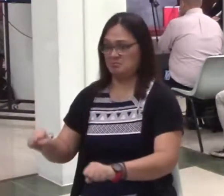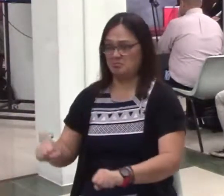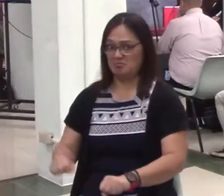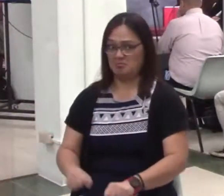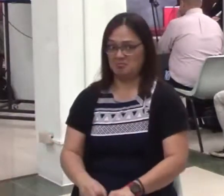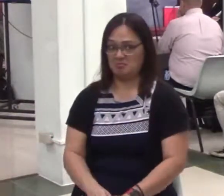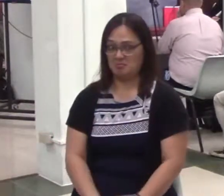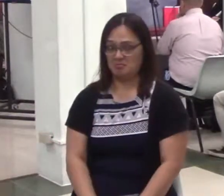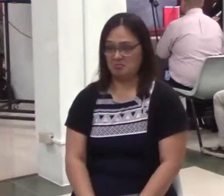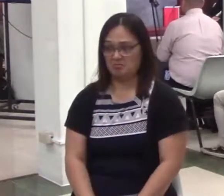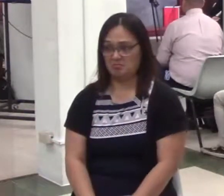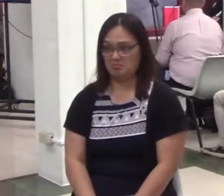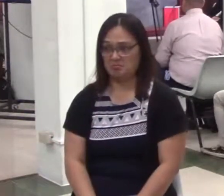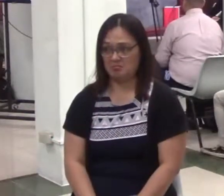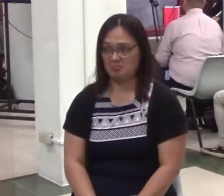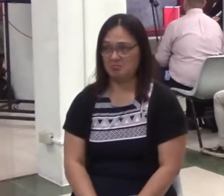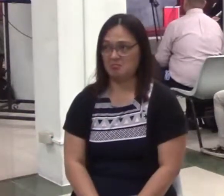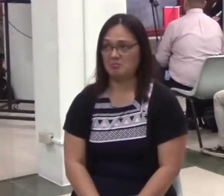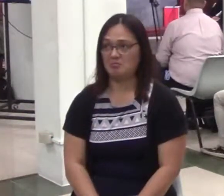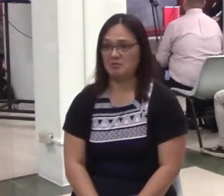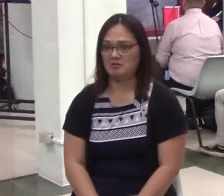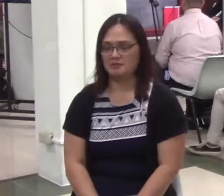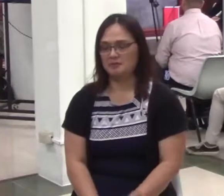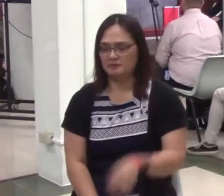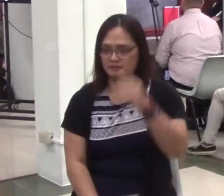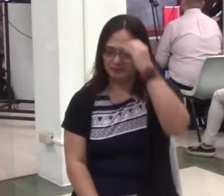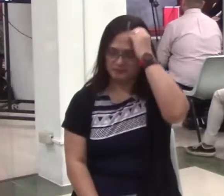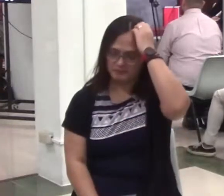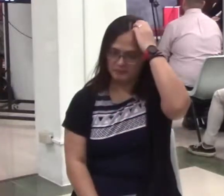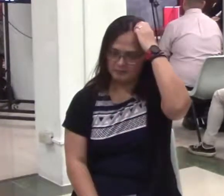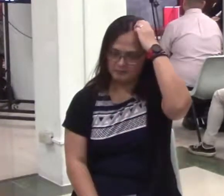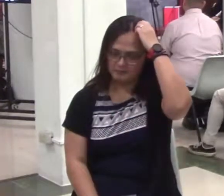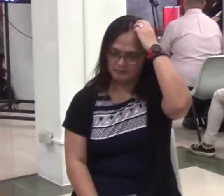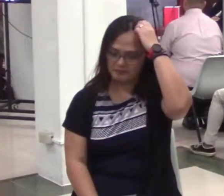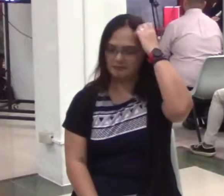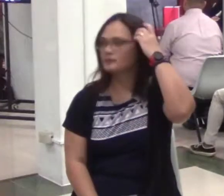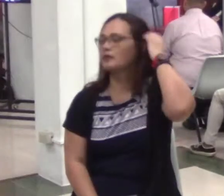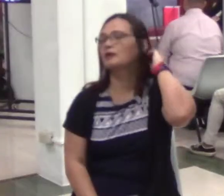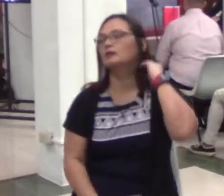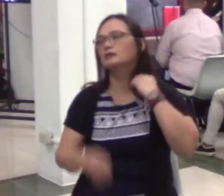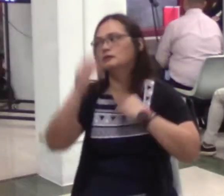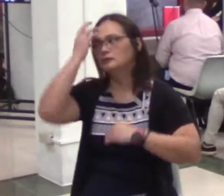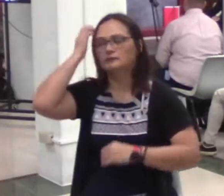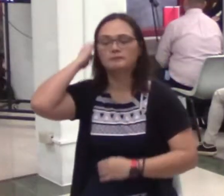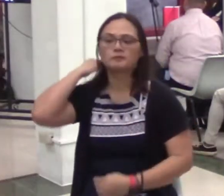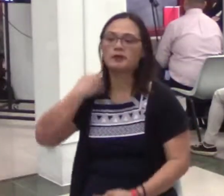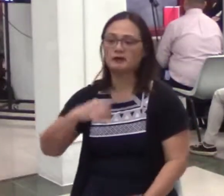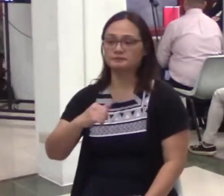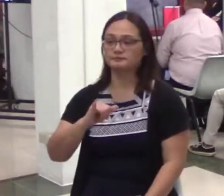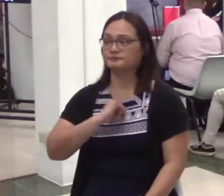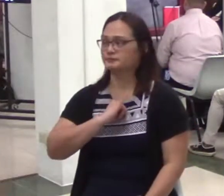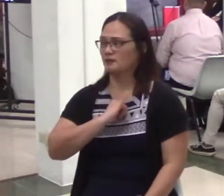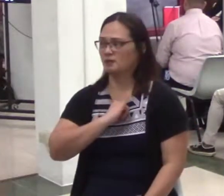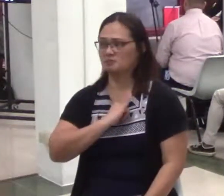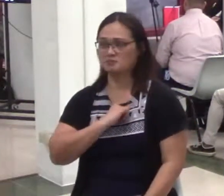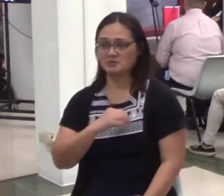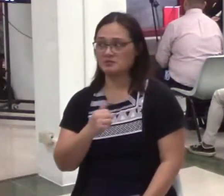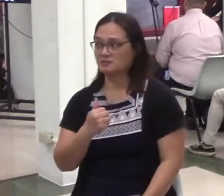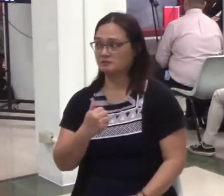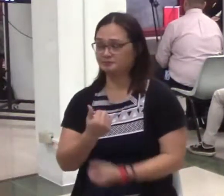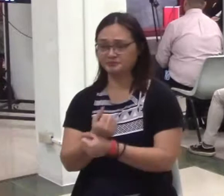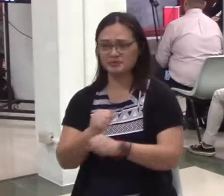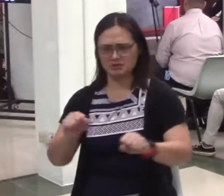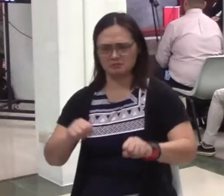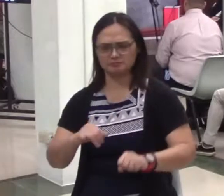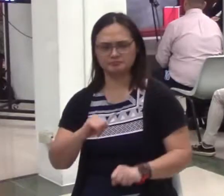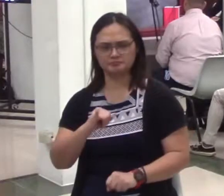Sabi, magpo-forward na lang ako. Kaya yan ang mga katuwiran natin. Kaya alam nyo, akala natin yung mga nagpo-forward, akala mo kung sino masasamang